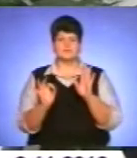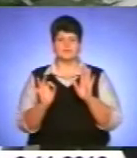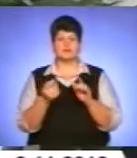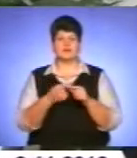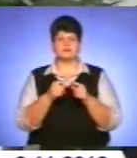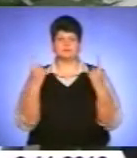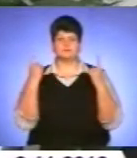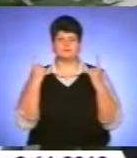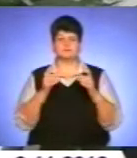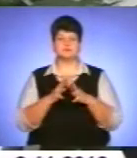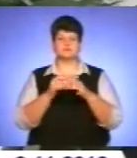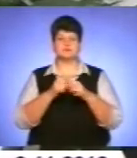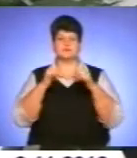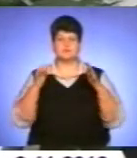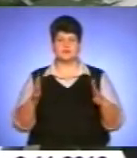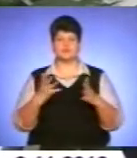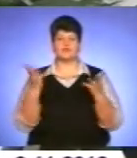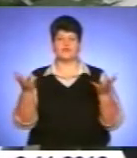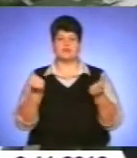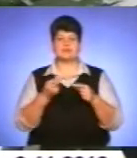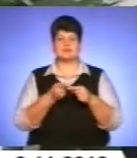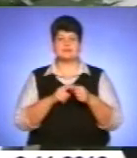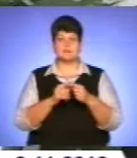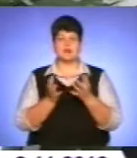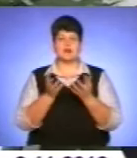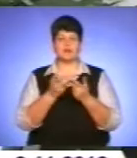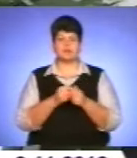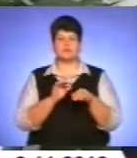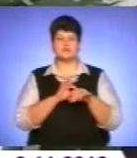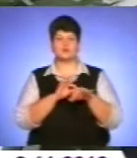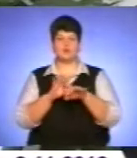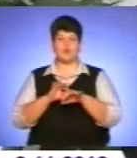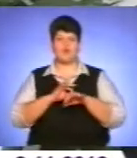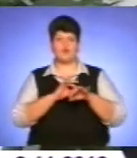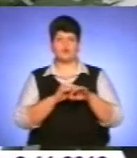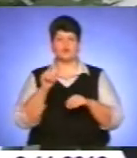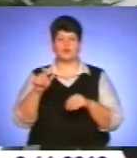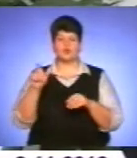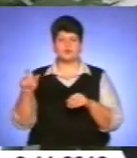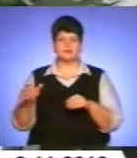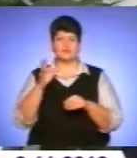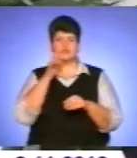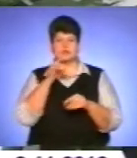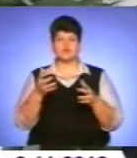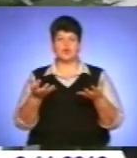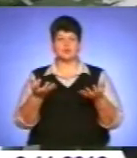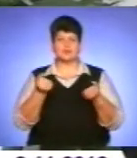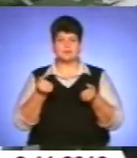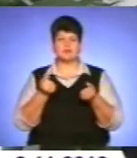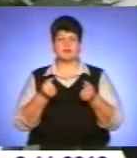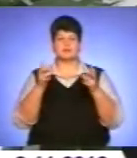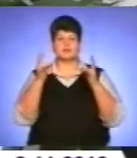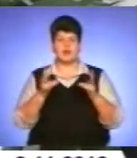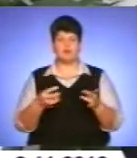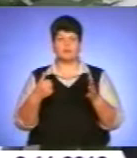збільшення. Якщо взяти оці всі перерахунки і те, як ми супроводжуємо людину від часу отримання травми і